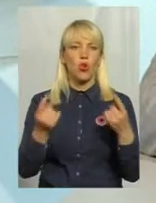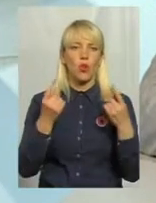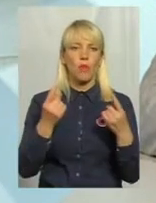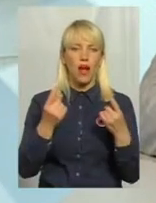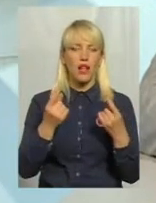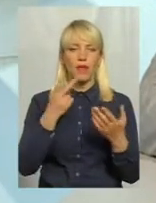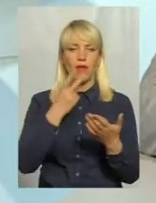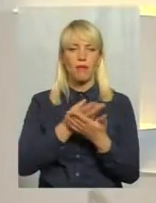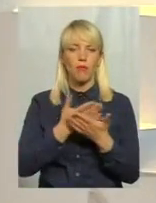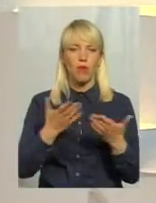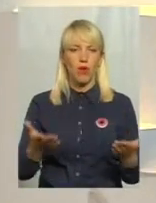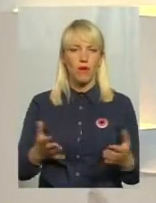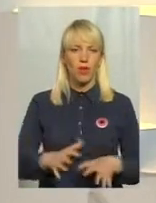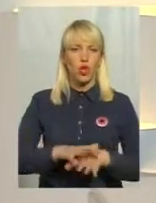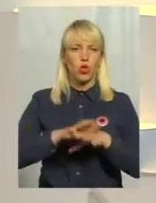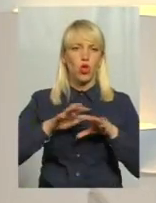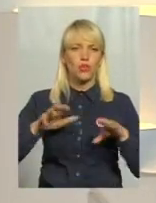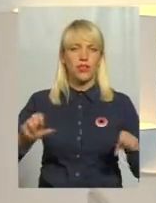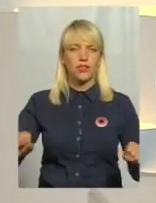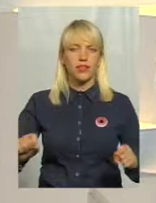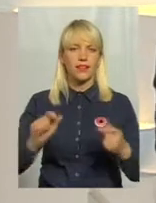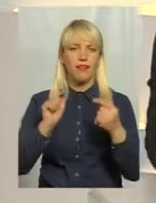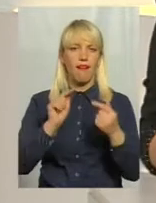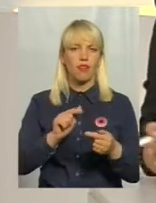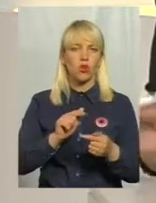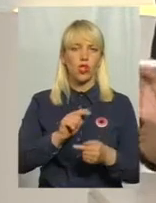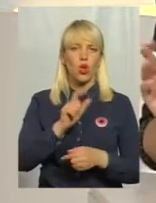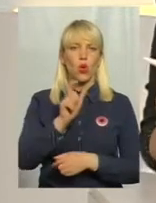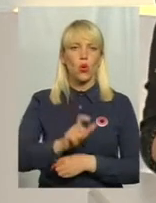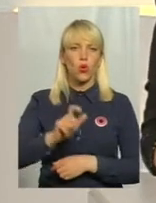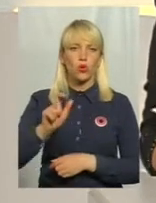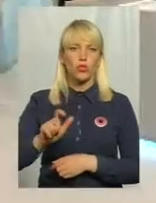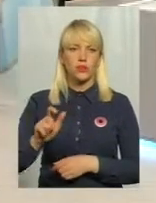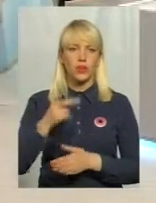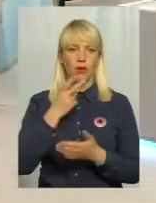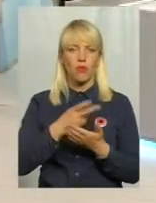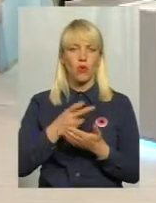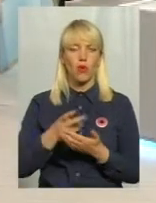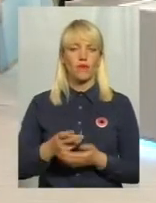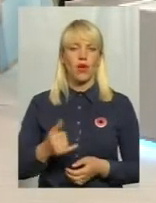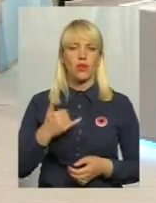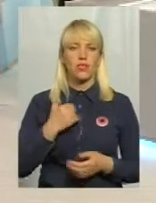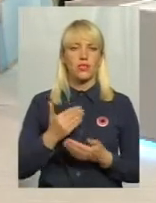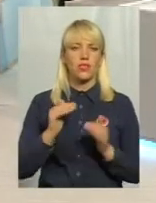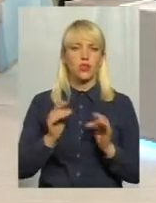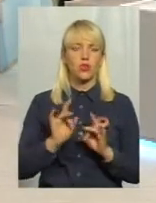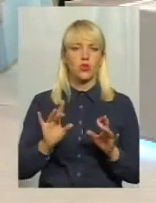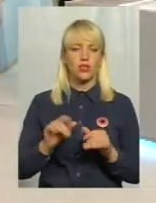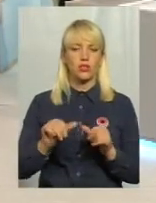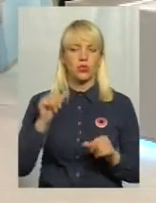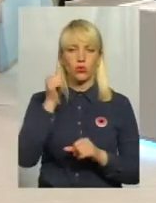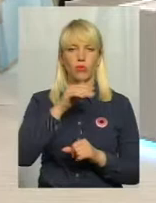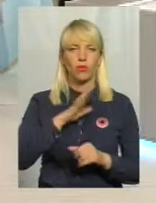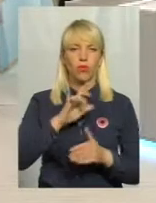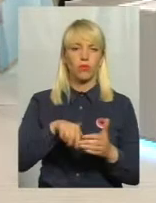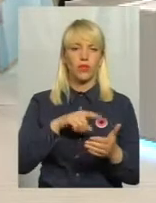тоталітарних, антилюдських, антигуманних ідей. Дякую, пан Андрій. У нас також є сюжет. Минулого року стало питання про